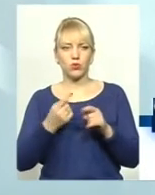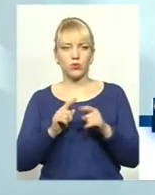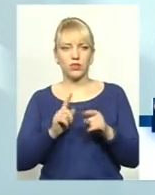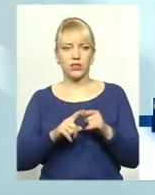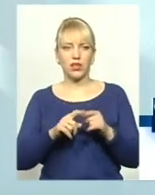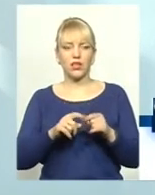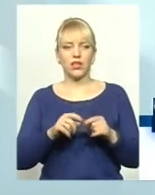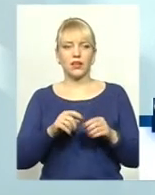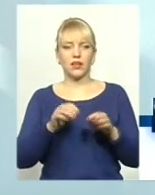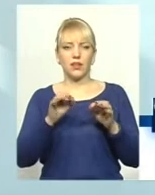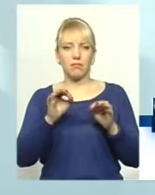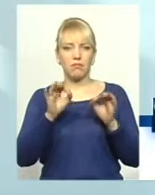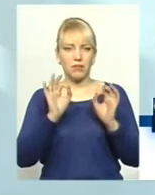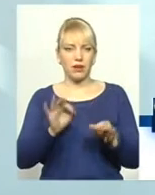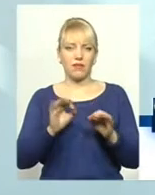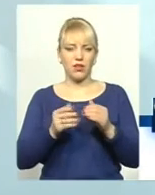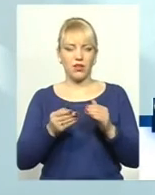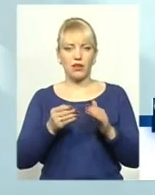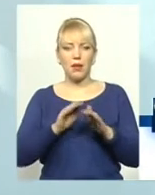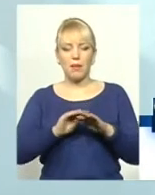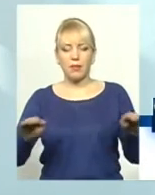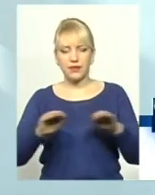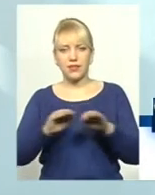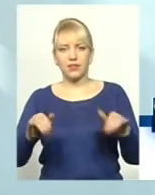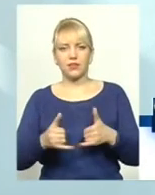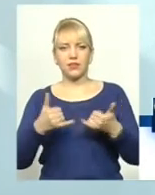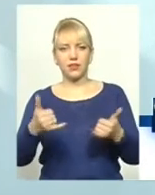скажімо, гігієнічна підстилка для буд, для тварин.